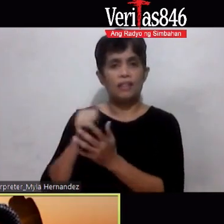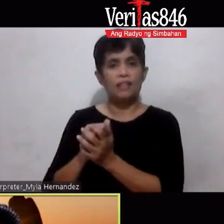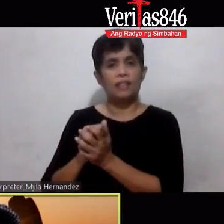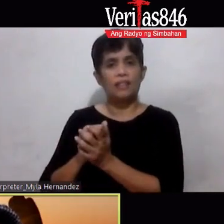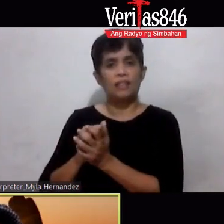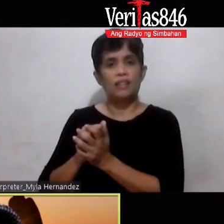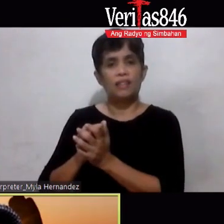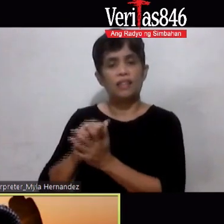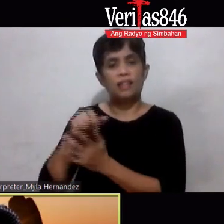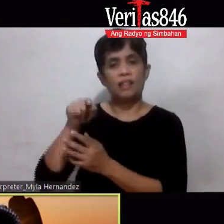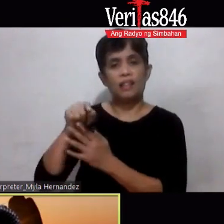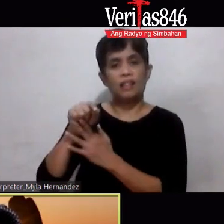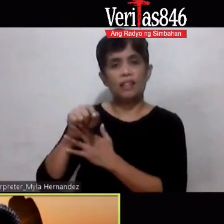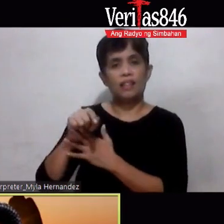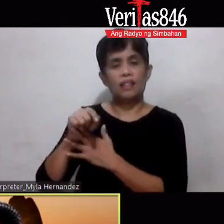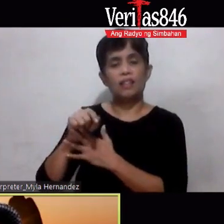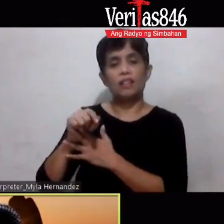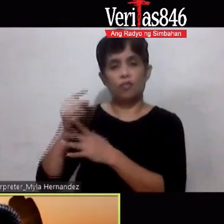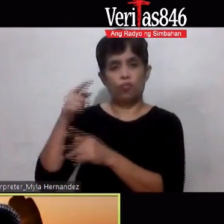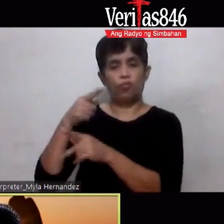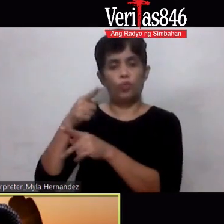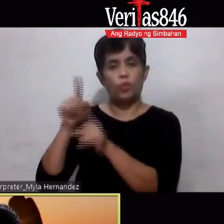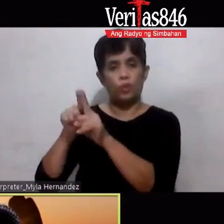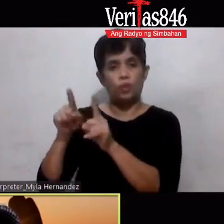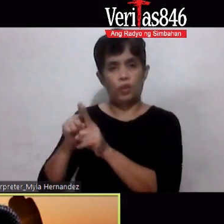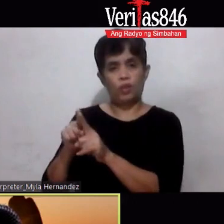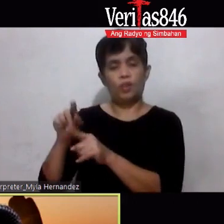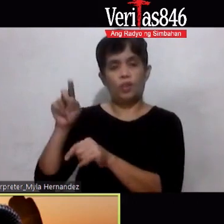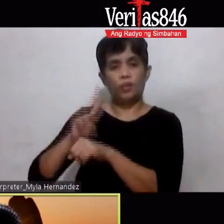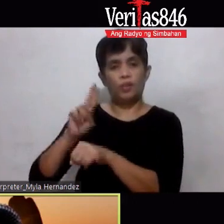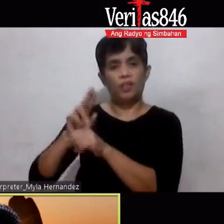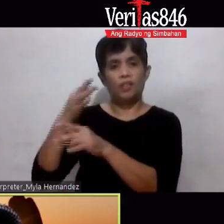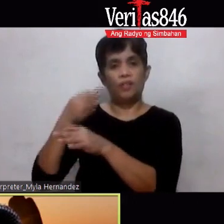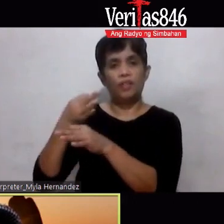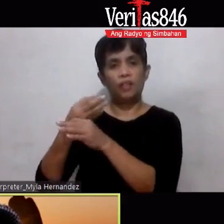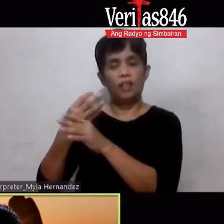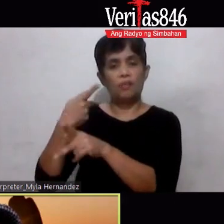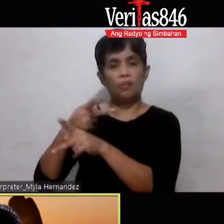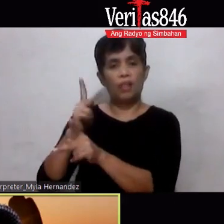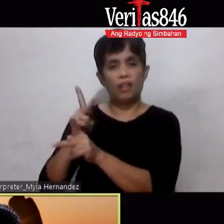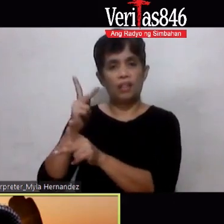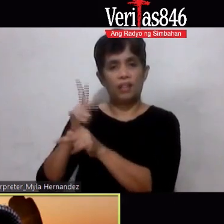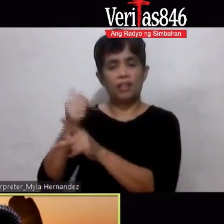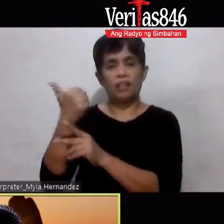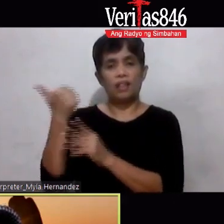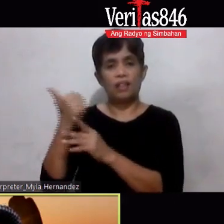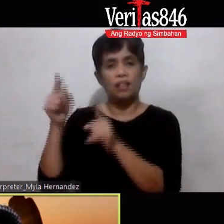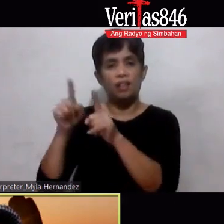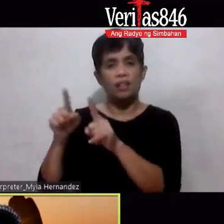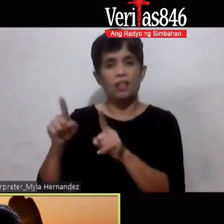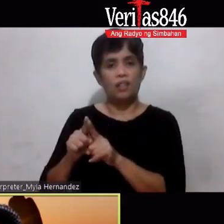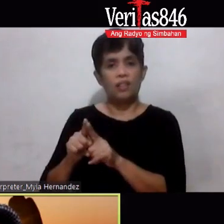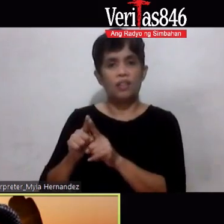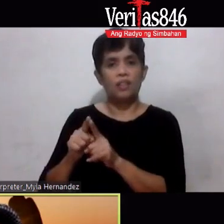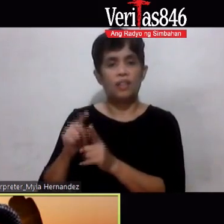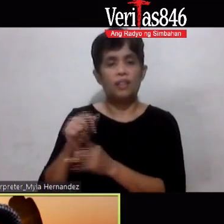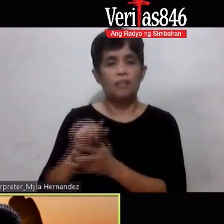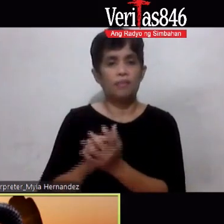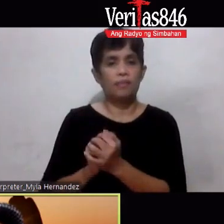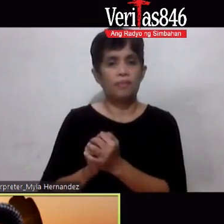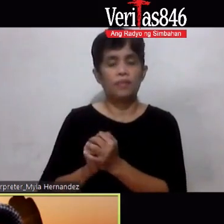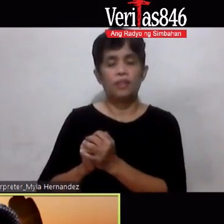umaga At user po ka Ng mga product niyo Ganun din si Teresa Taas Si Marietta Mateo Good morning Blessed Saturday Kapananig